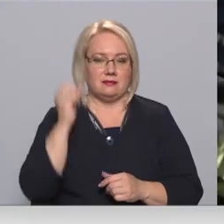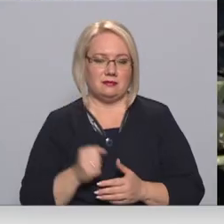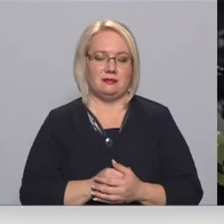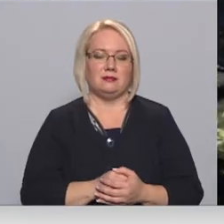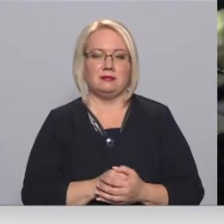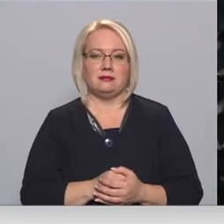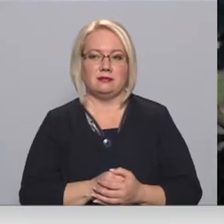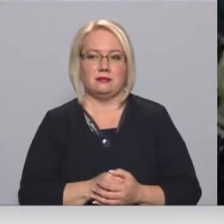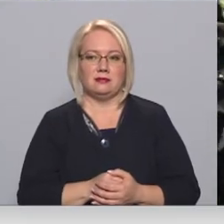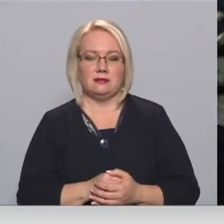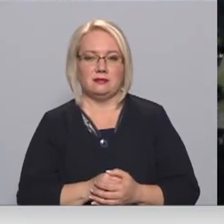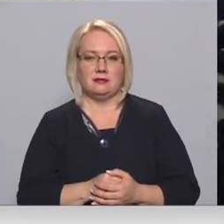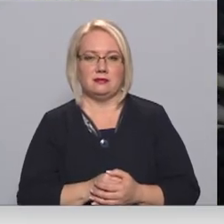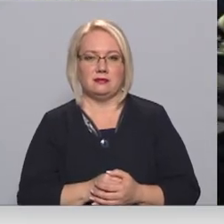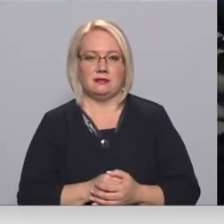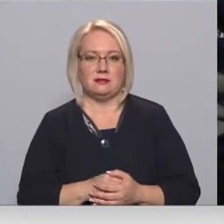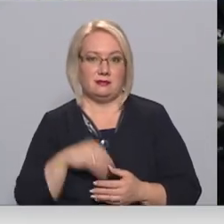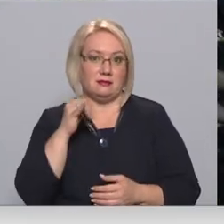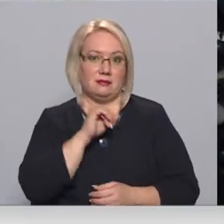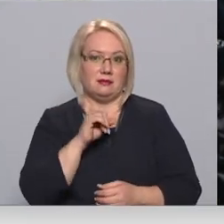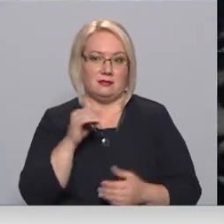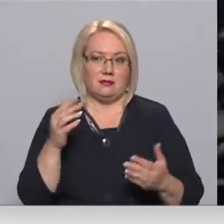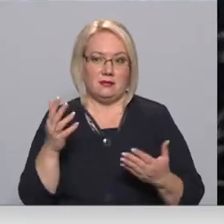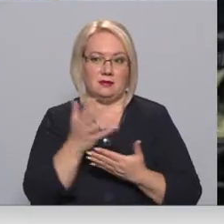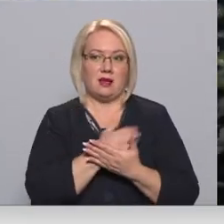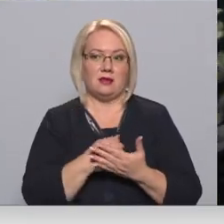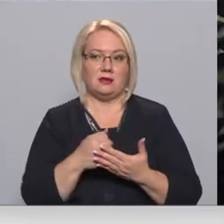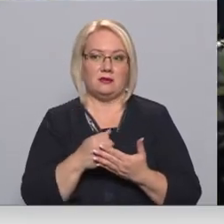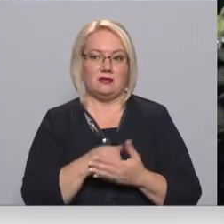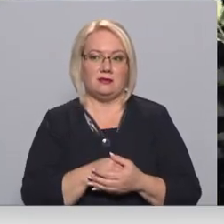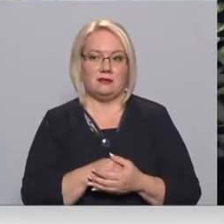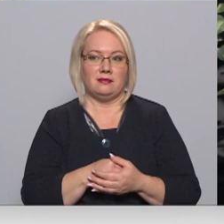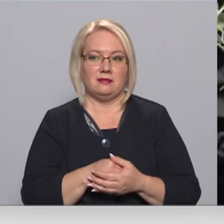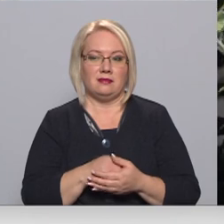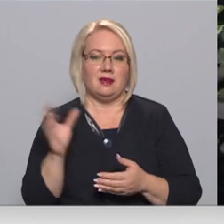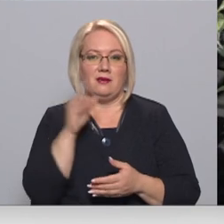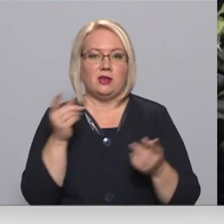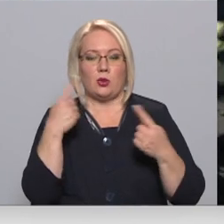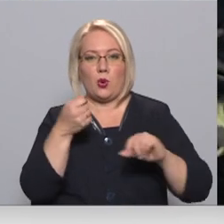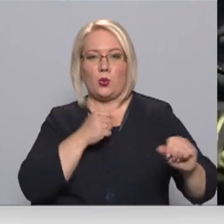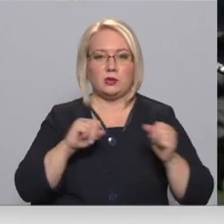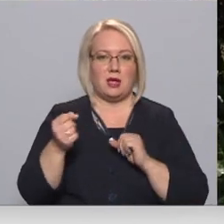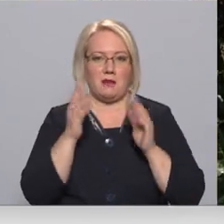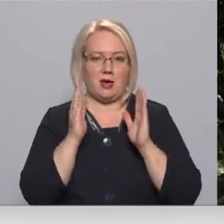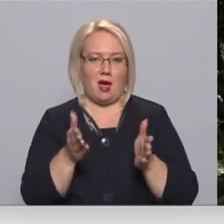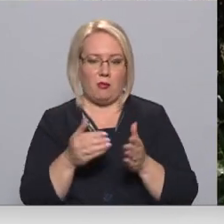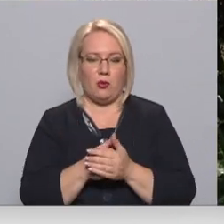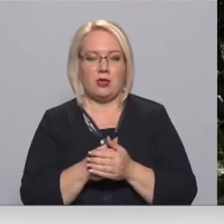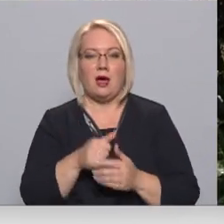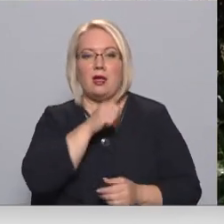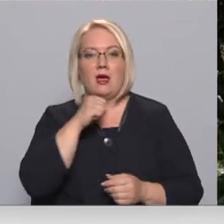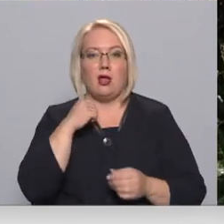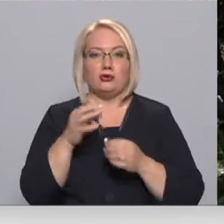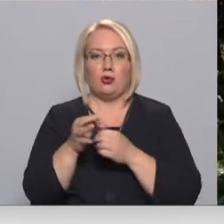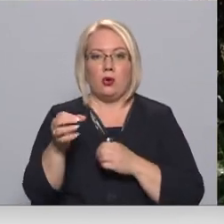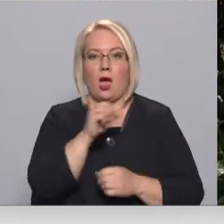jālasīja. Nevar, ja visu laiku kustībā jābūt. Talsu novdā